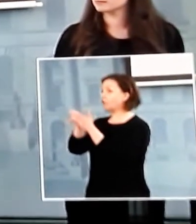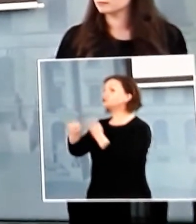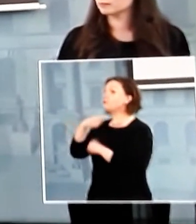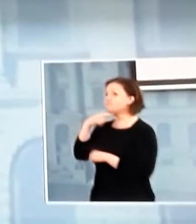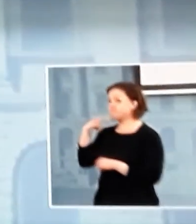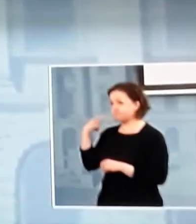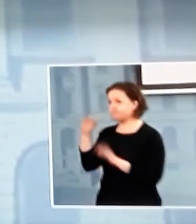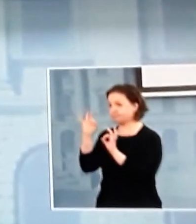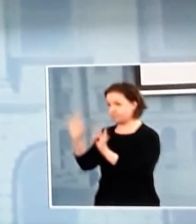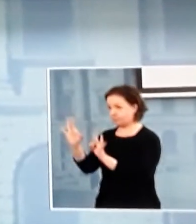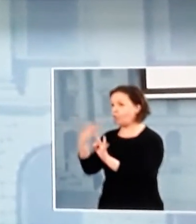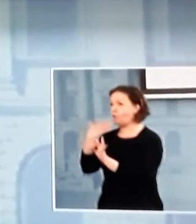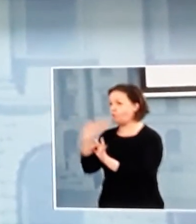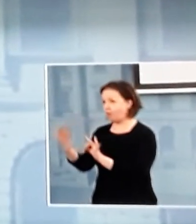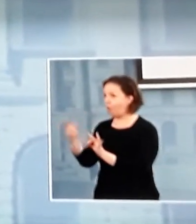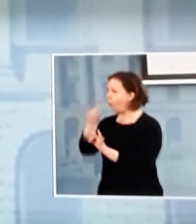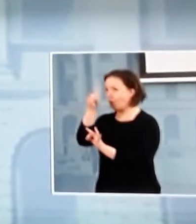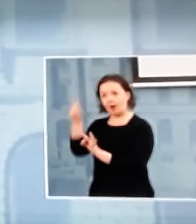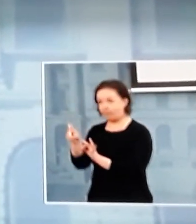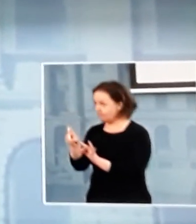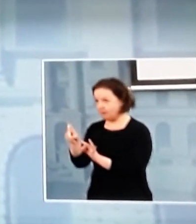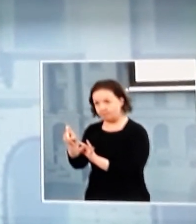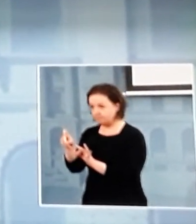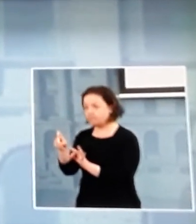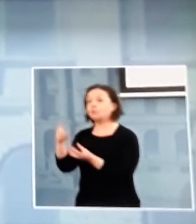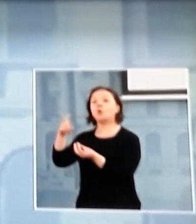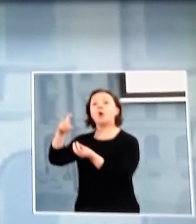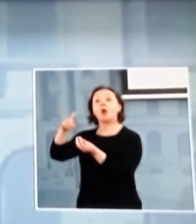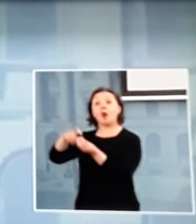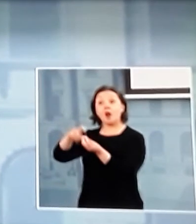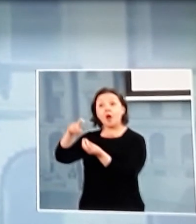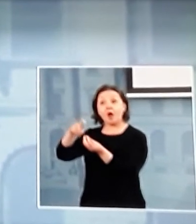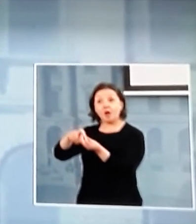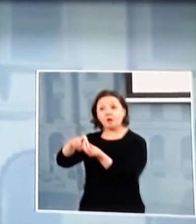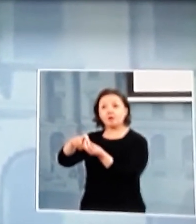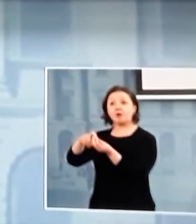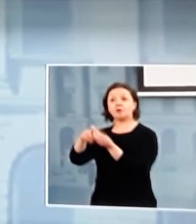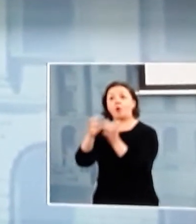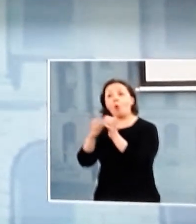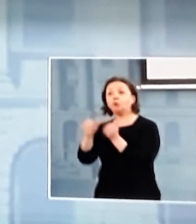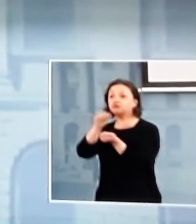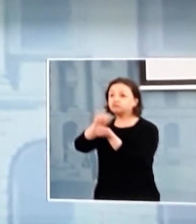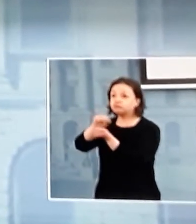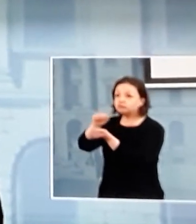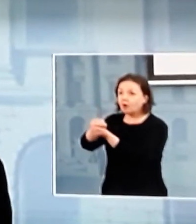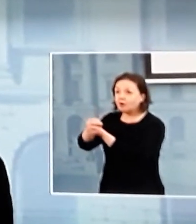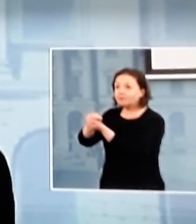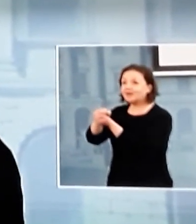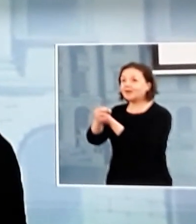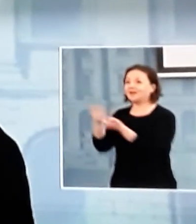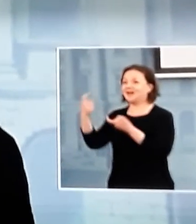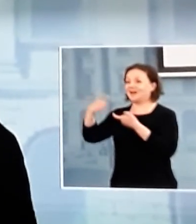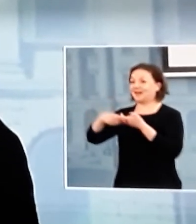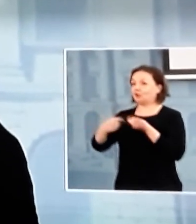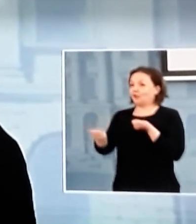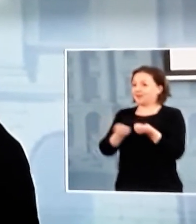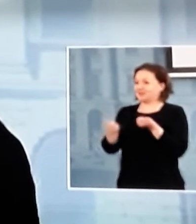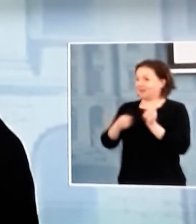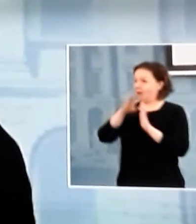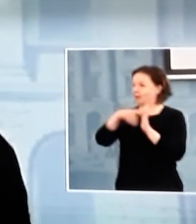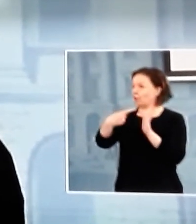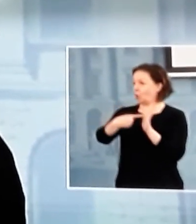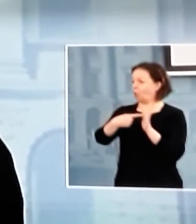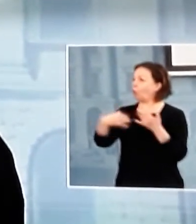Siitä ei ole ongelmaa, mutta meidän lääkkeitä ja hoitotarvikkeita koskeva sääntely on